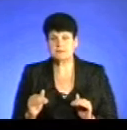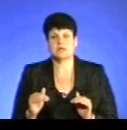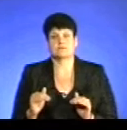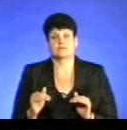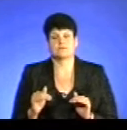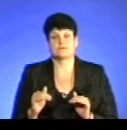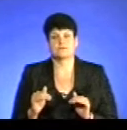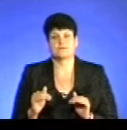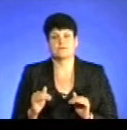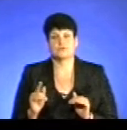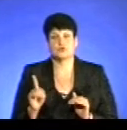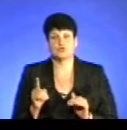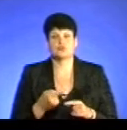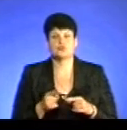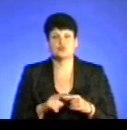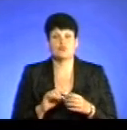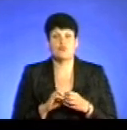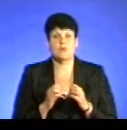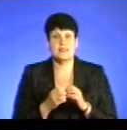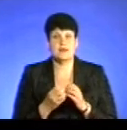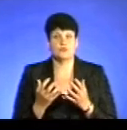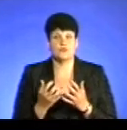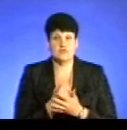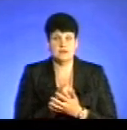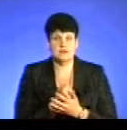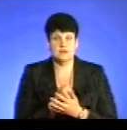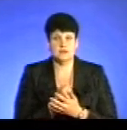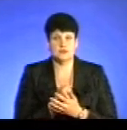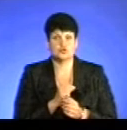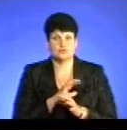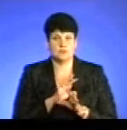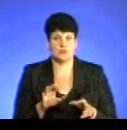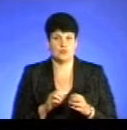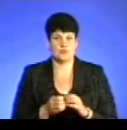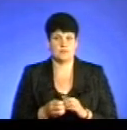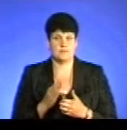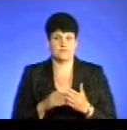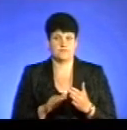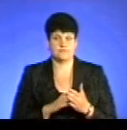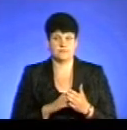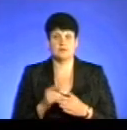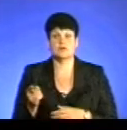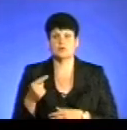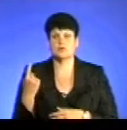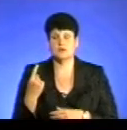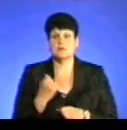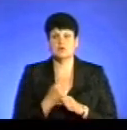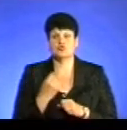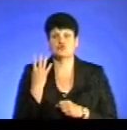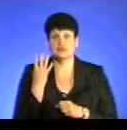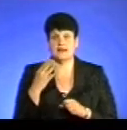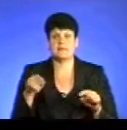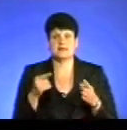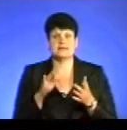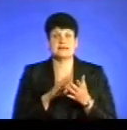цю проблему виявити і запобігти. На Тернопільщині працює чотири реабілітаційних